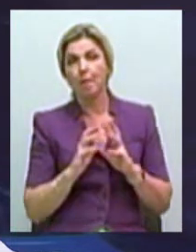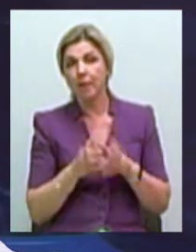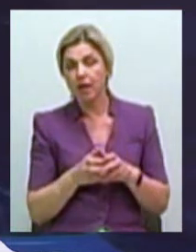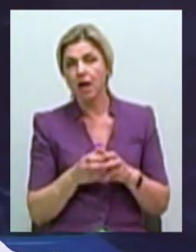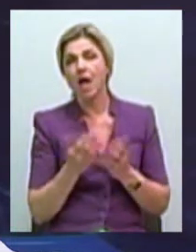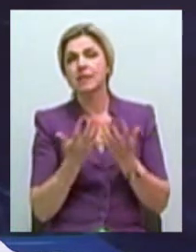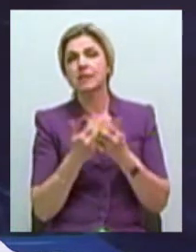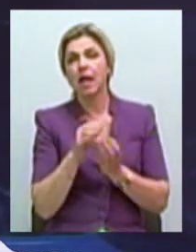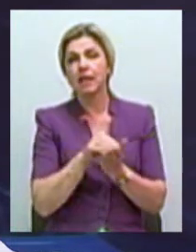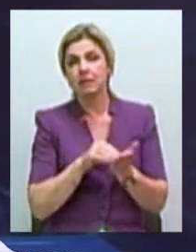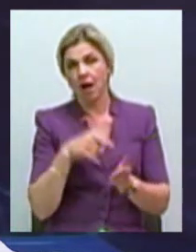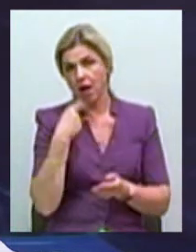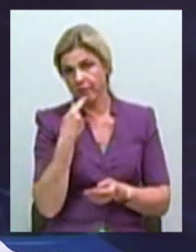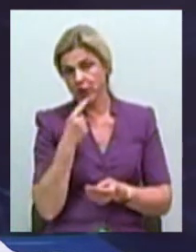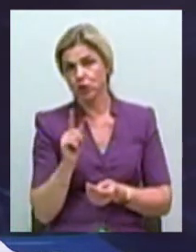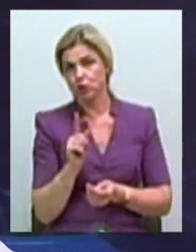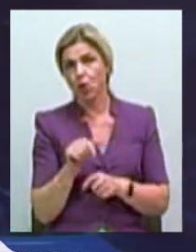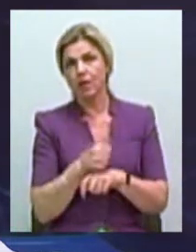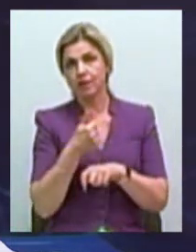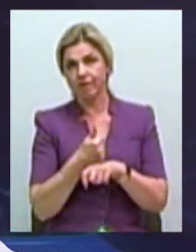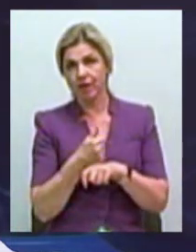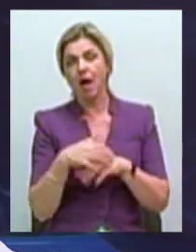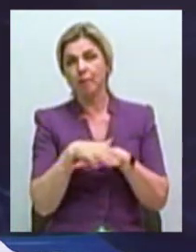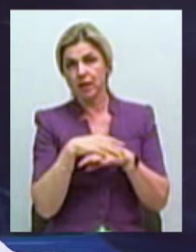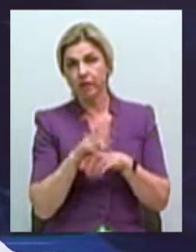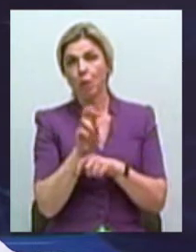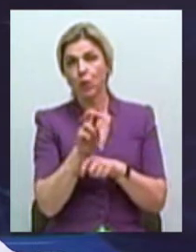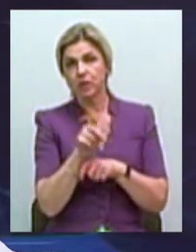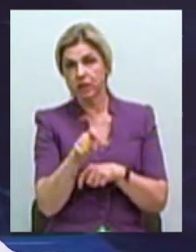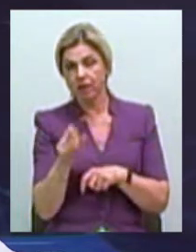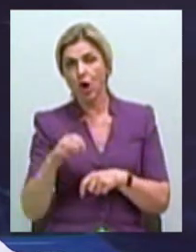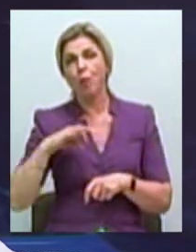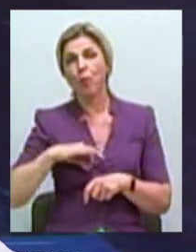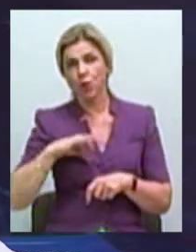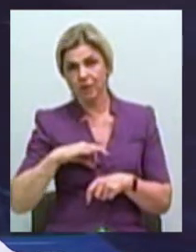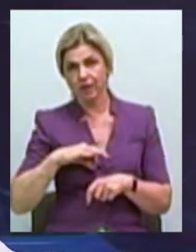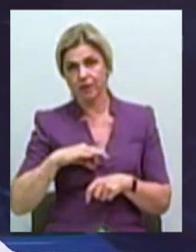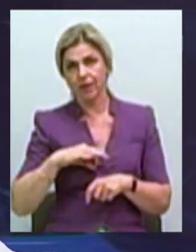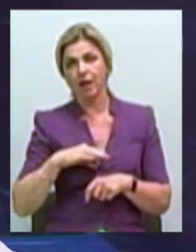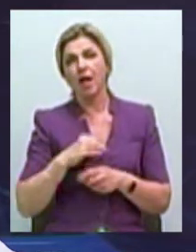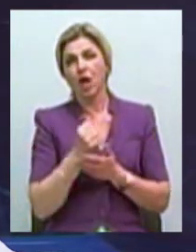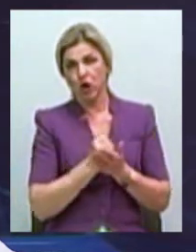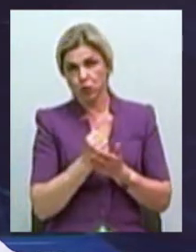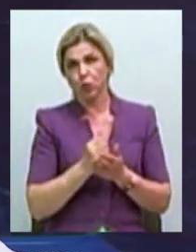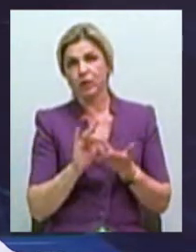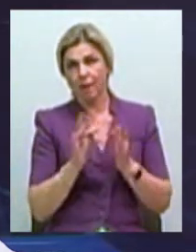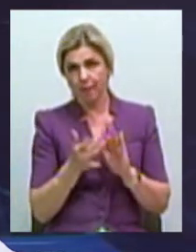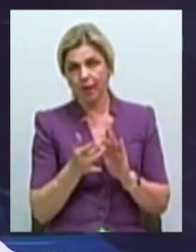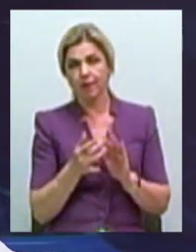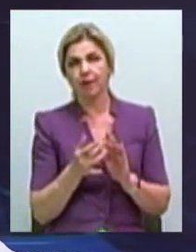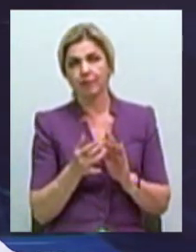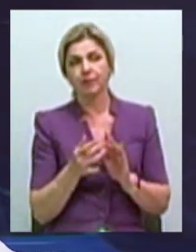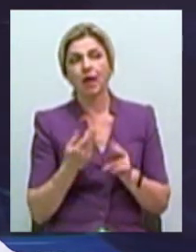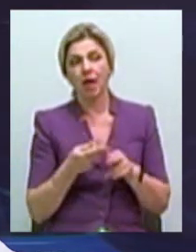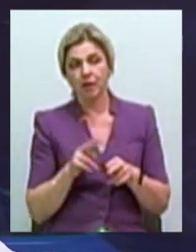статистика говорит о том, что основная масса посетителей, пользователей ресурсов медиатеки